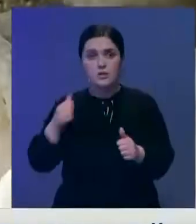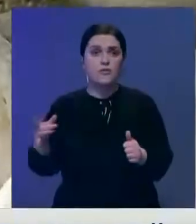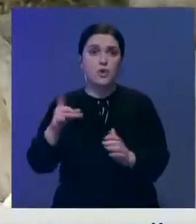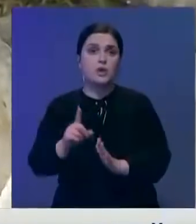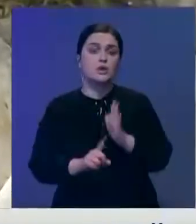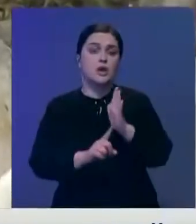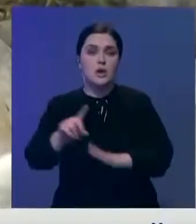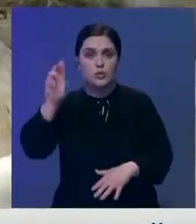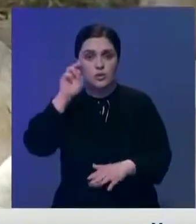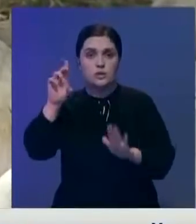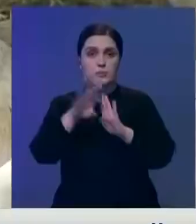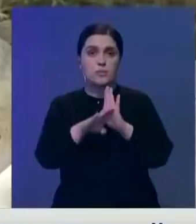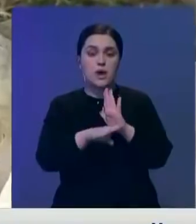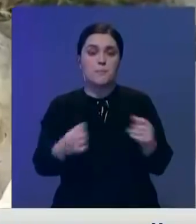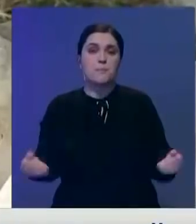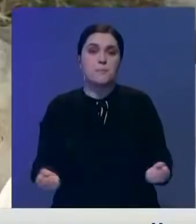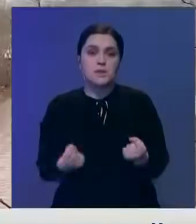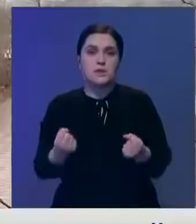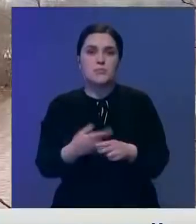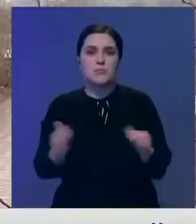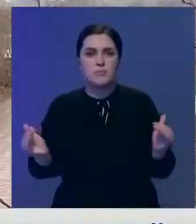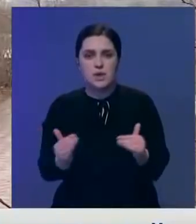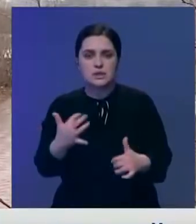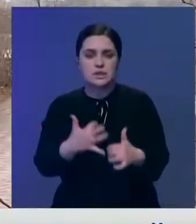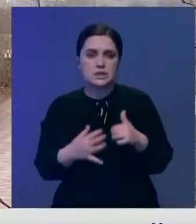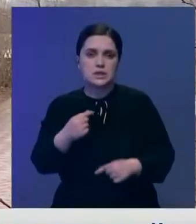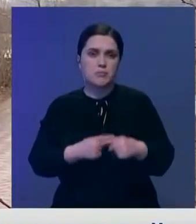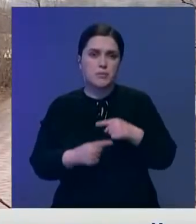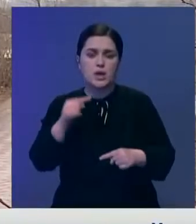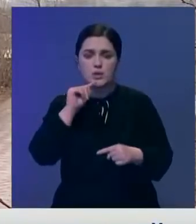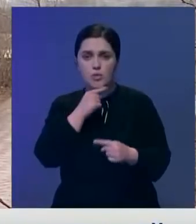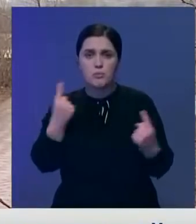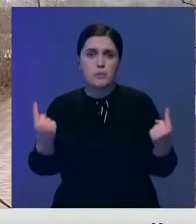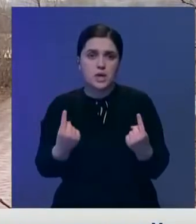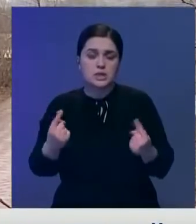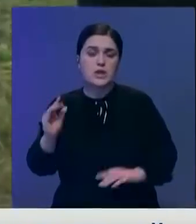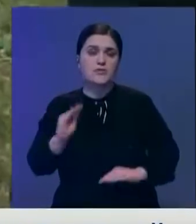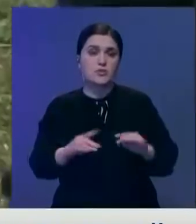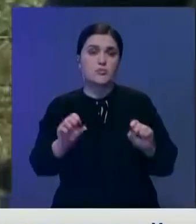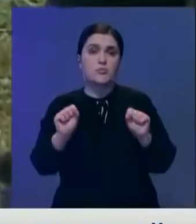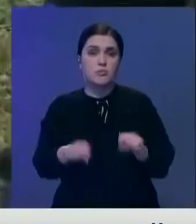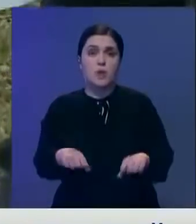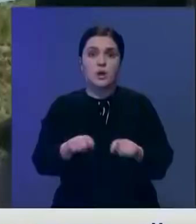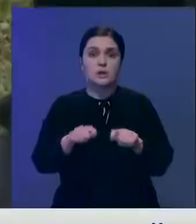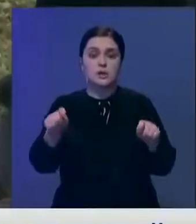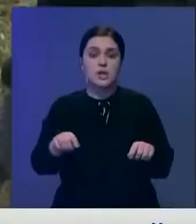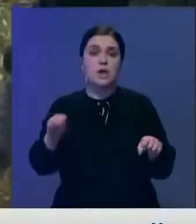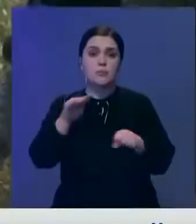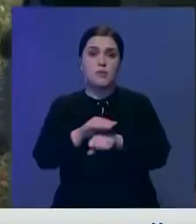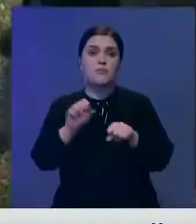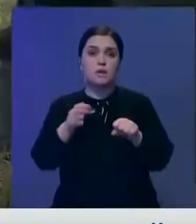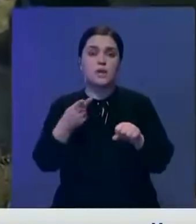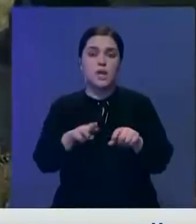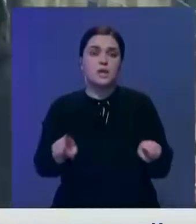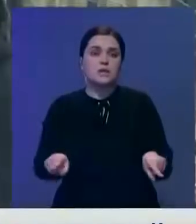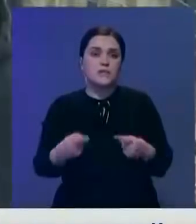стартовала государственная программа поддержки малого и среднего бизнеса «Экономика простых вещей». Это позволило открыть дополнительные возможности для развития